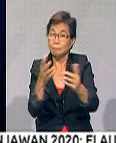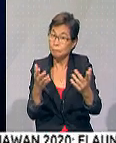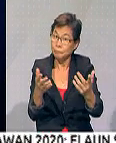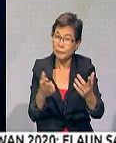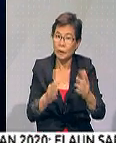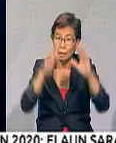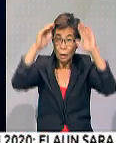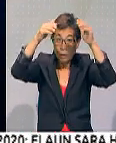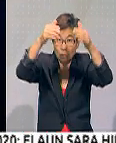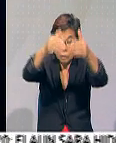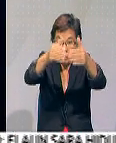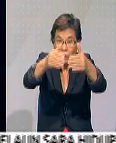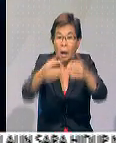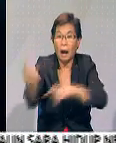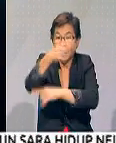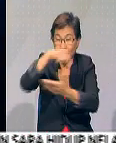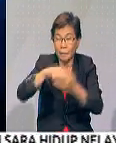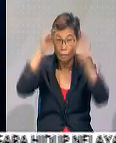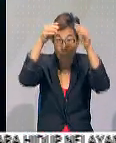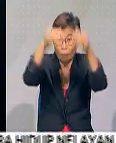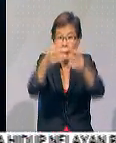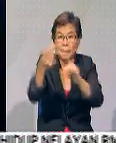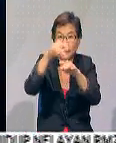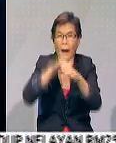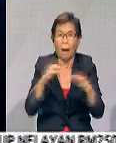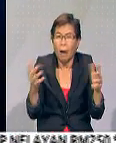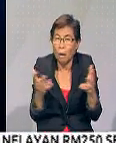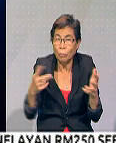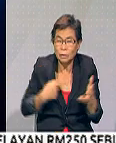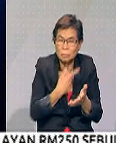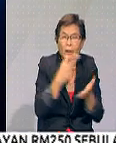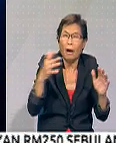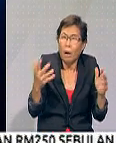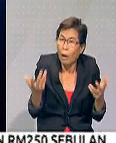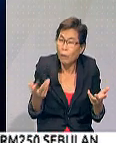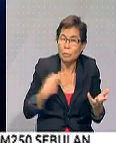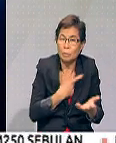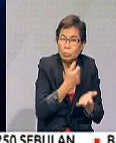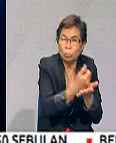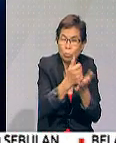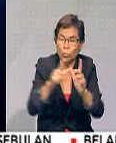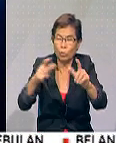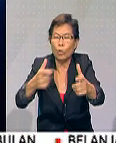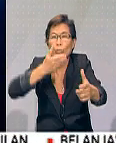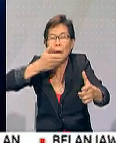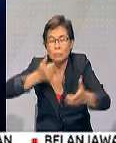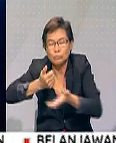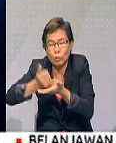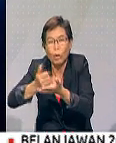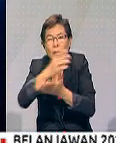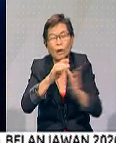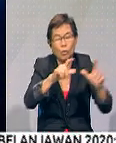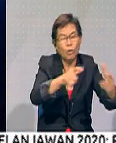penekanan hari ini juga telah diberi kepada bagaimana kita boleh menolong golongan bilia dan juga